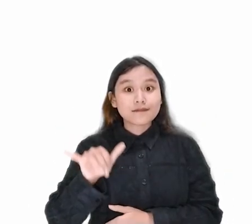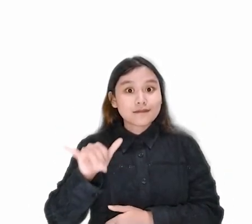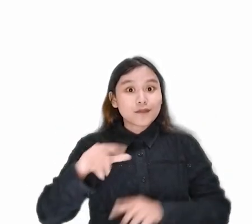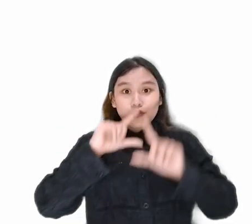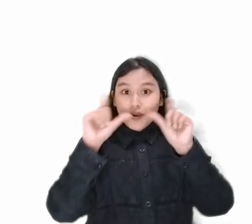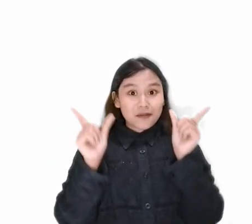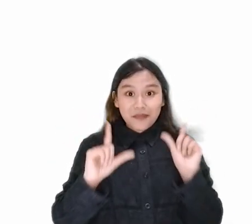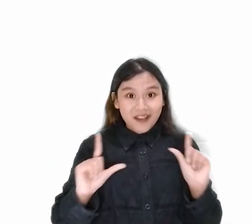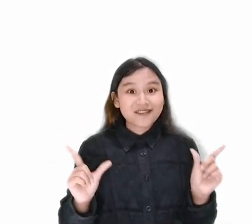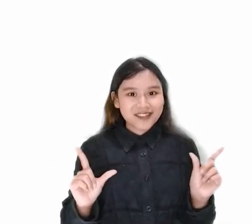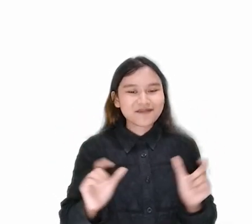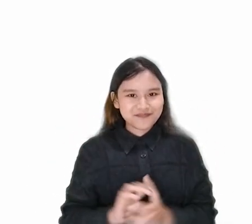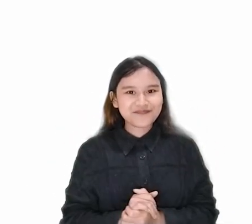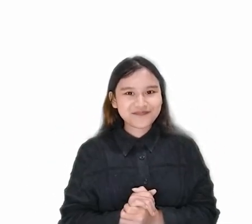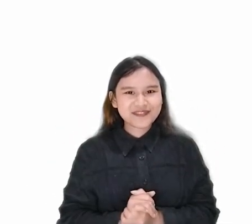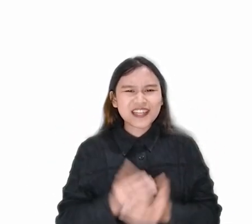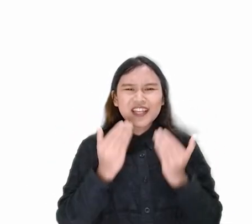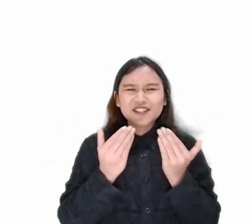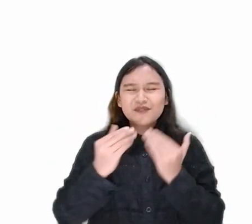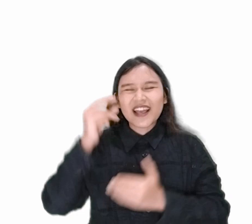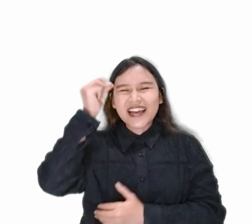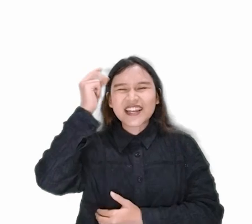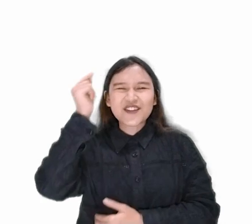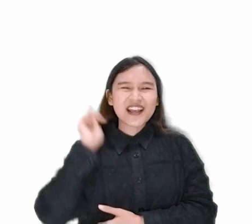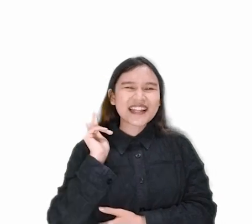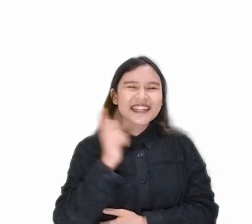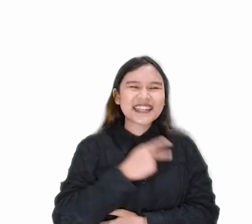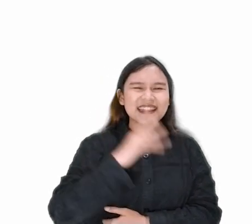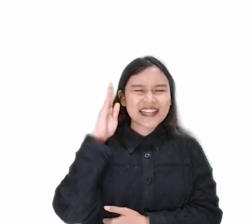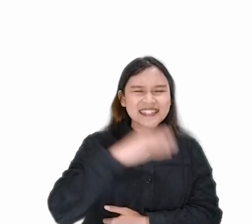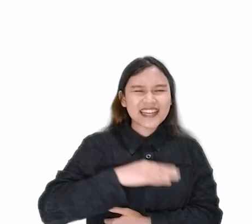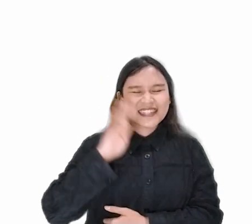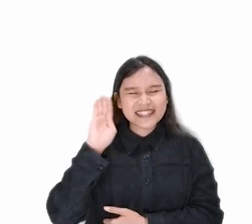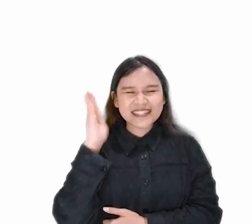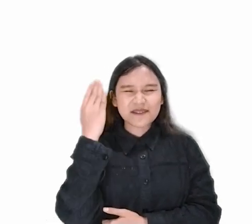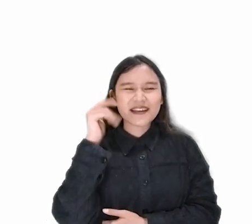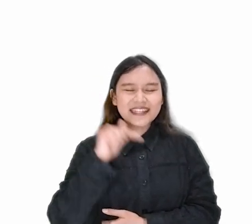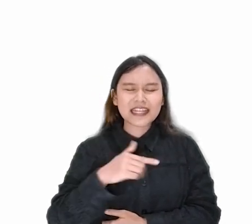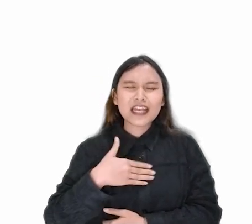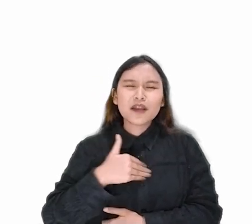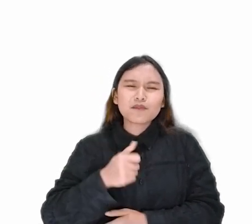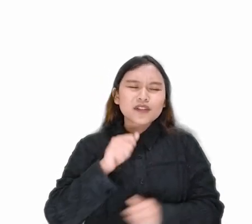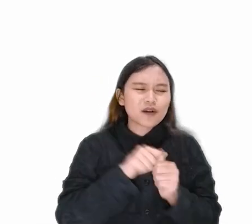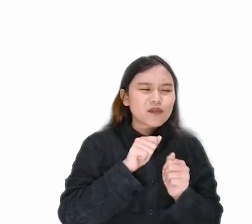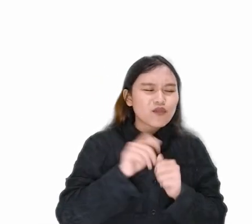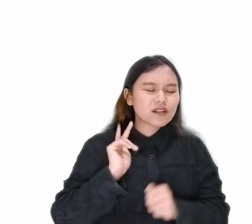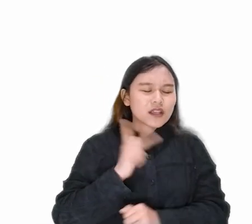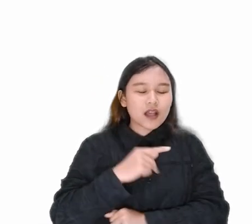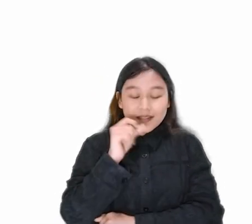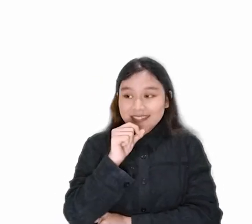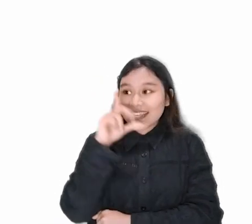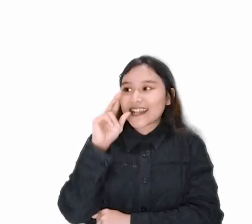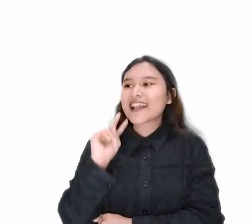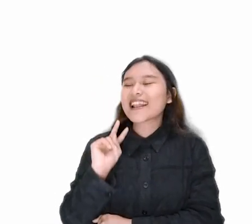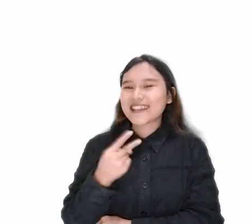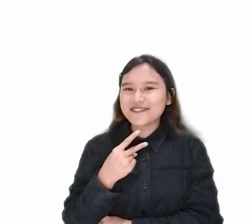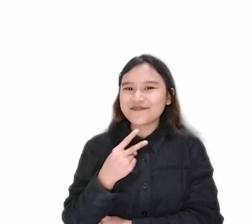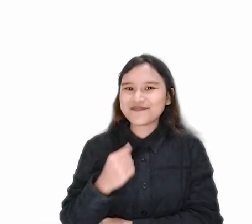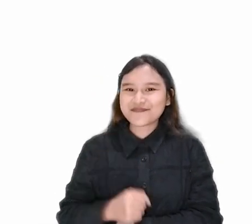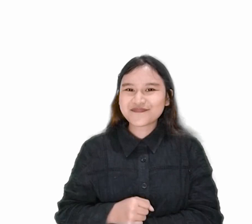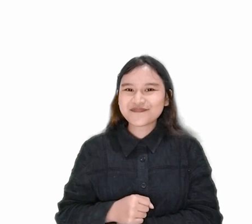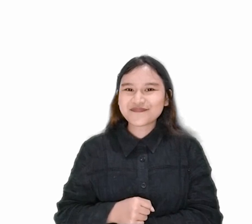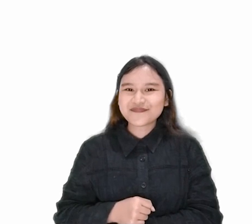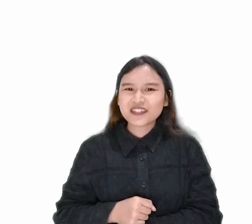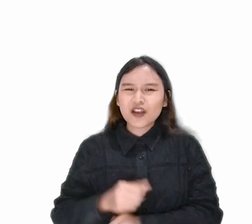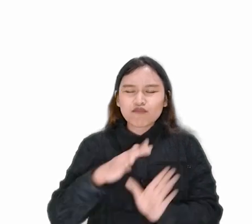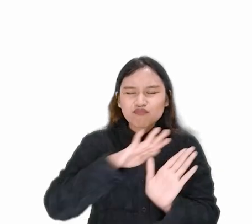biasa bukan? Kiranya renungan kita pada hari sabat ini boleh membuat kita sadar kembali Agar